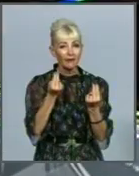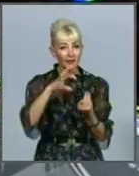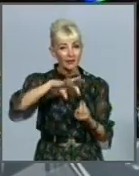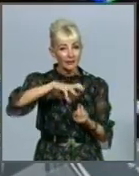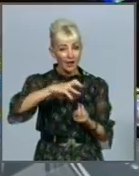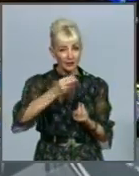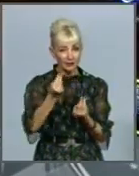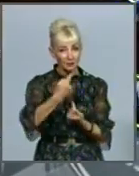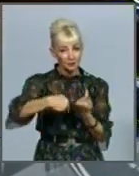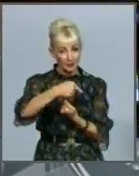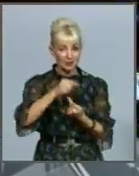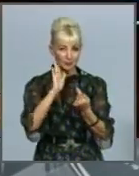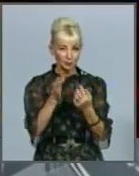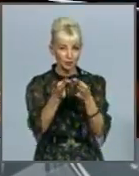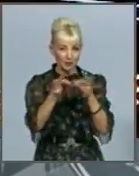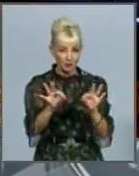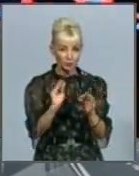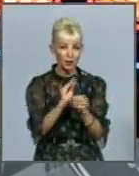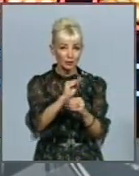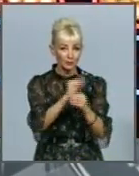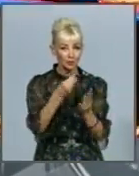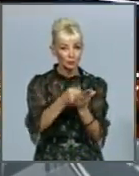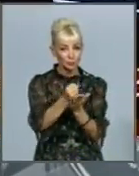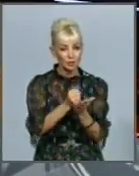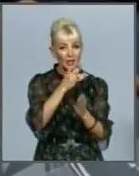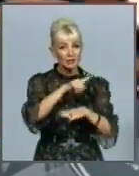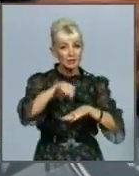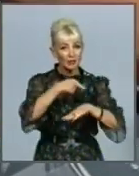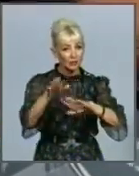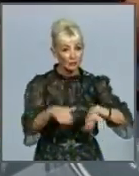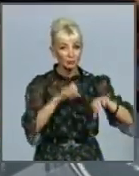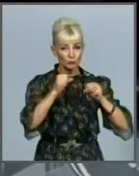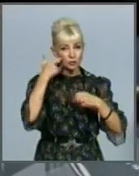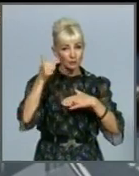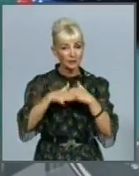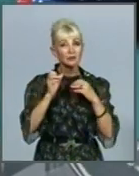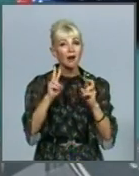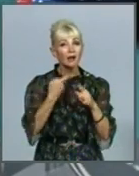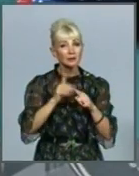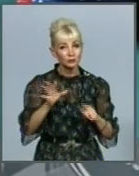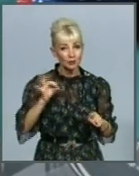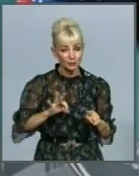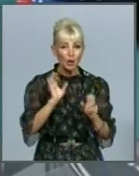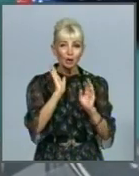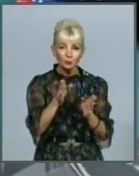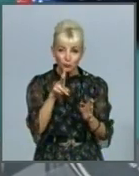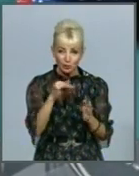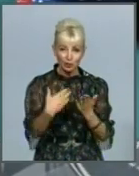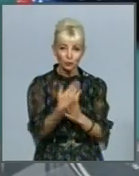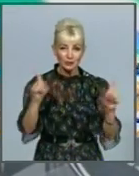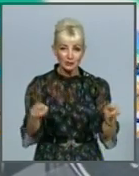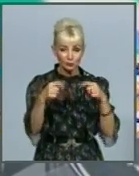тим самим наповнюватиметься бюджет. Проте лише згодом можна буде зрозуміти, як це застосовуватимуть, і чи буде новостворена комісія